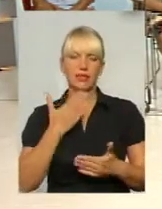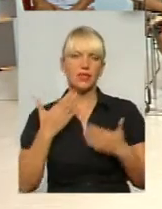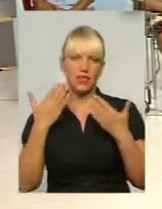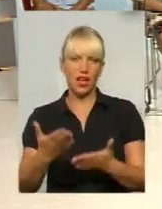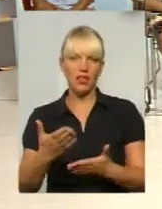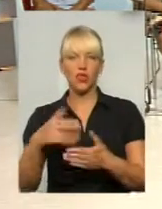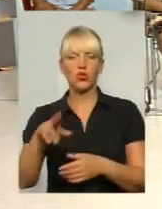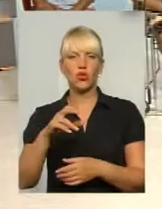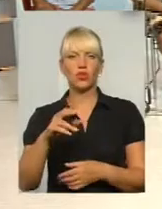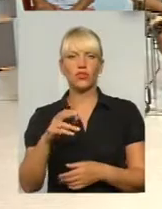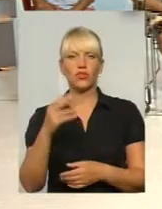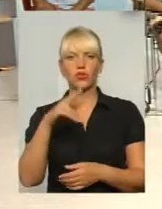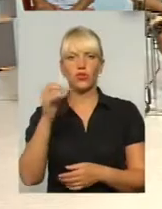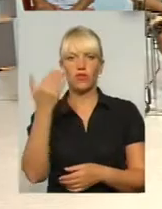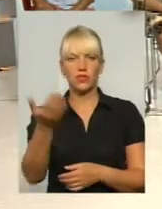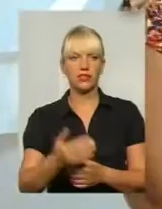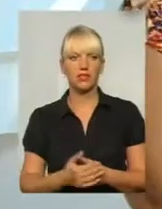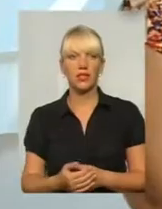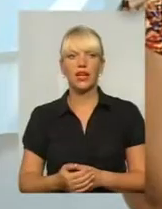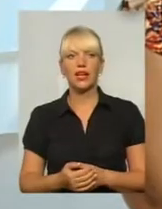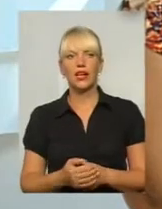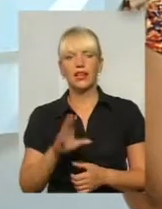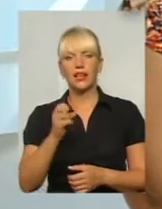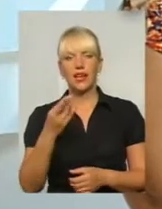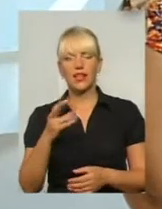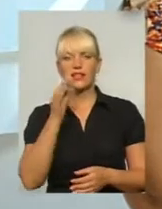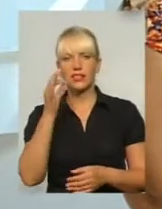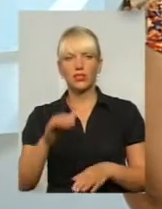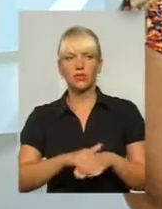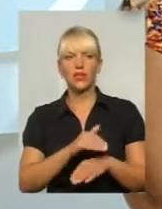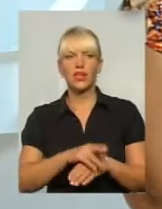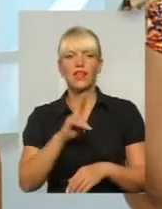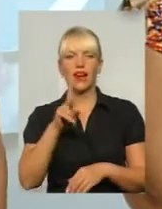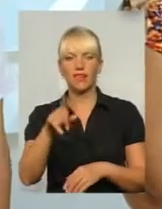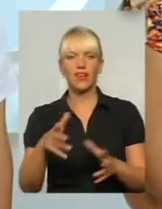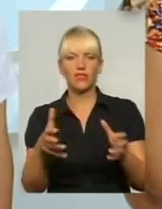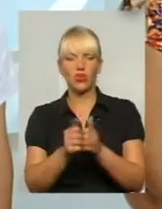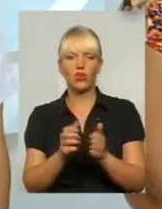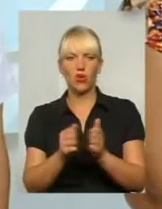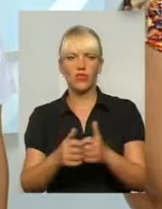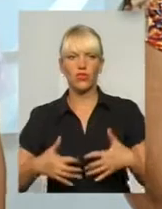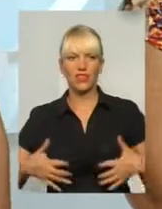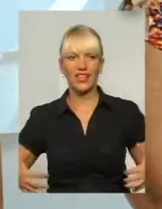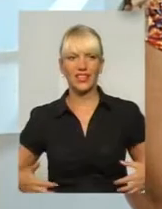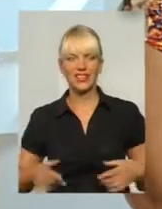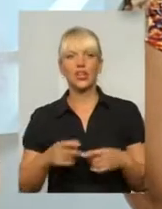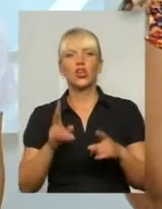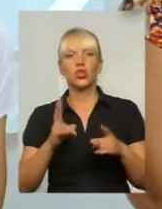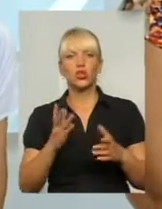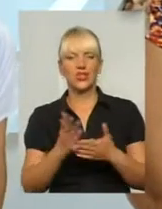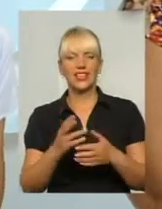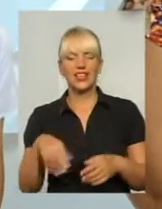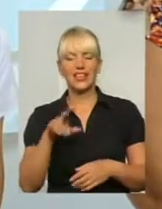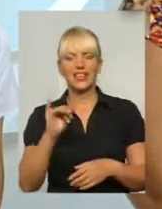гостей у студії. Прошу. Пані Тетяна, скажіть, будь ласка, як ви ви ловлюєте тварин диких, які не йдуть до рук,